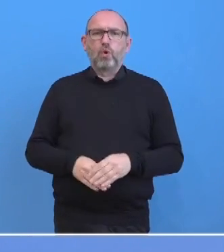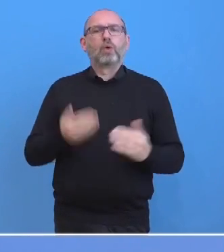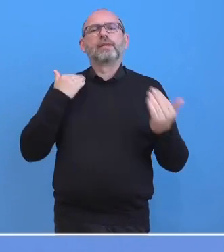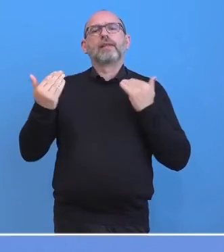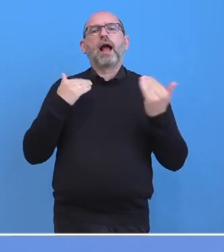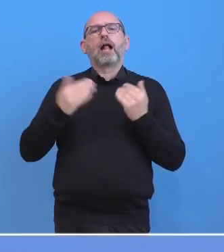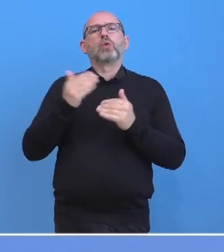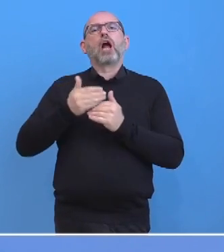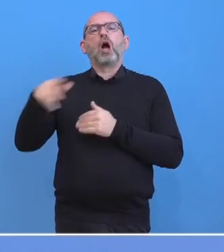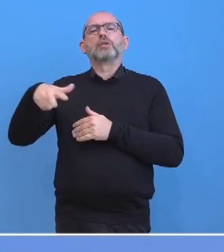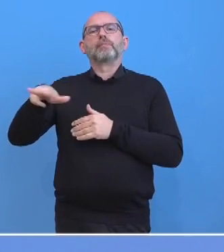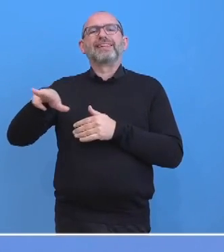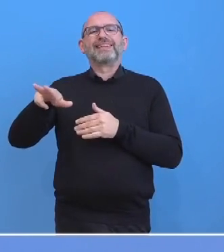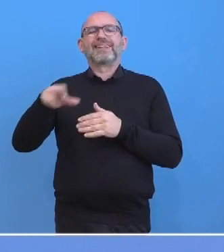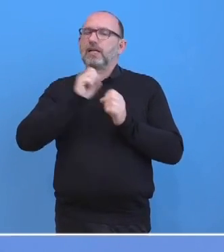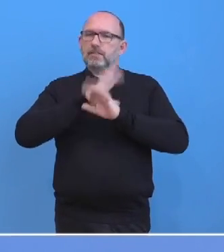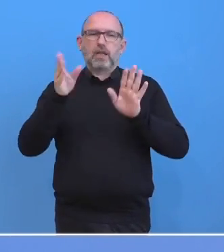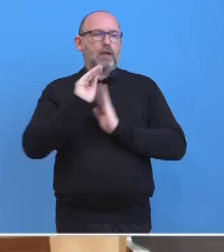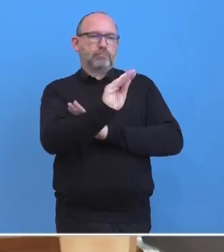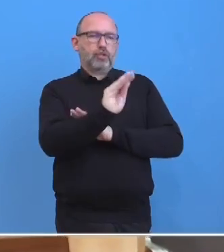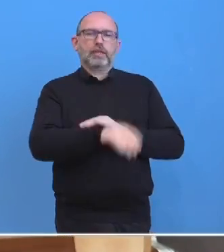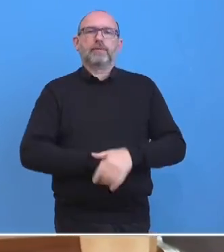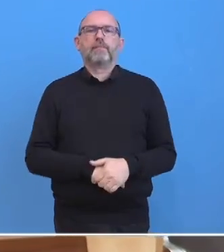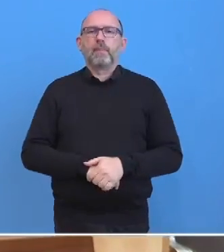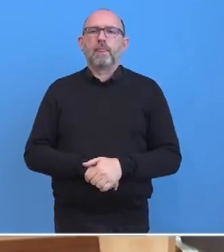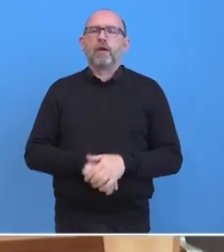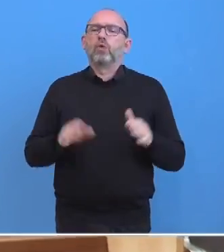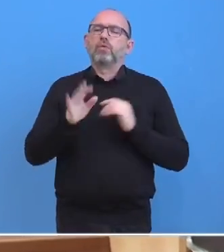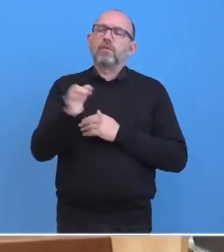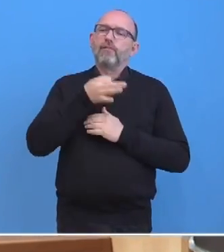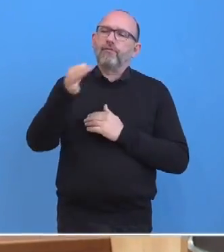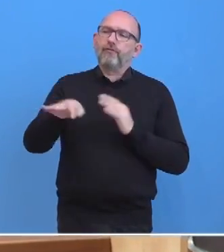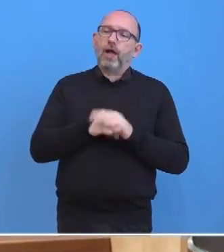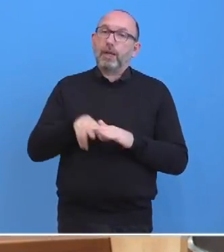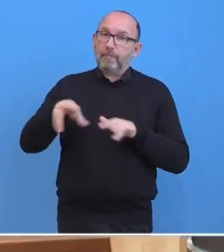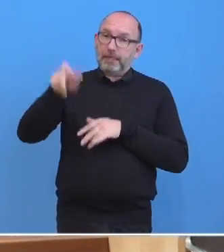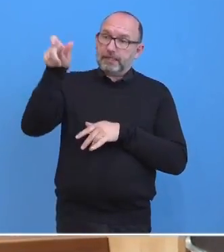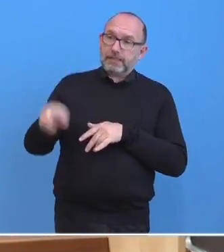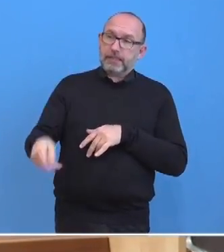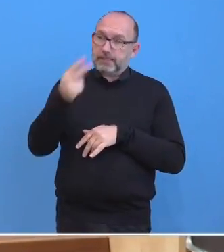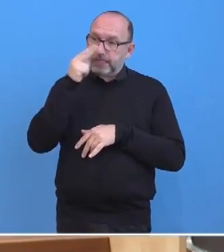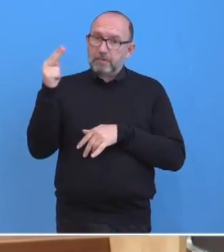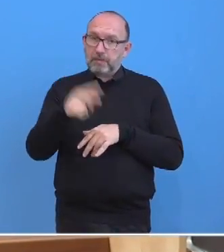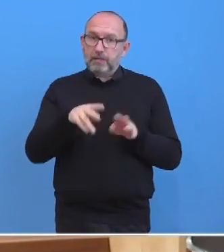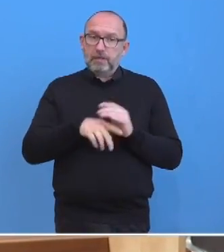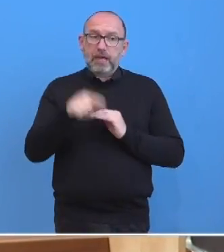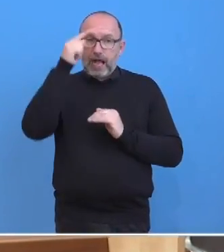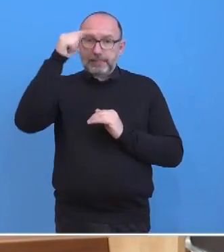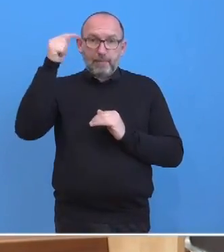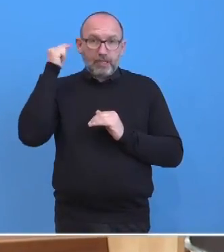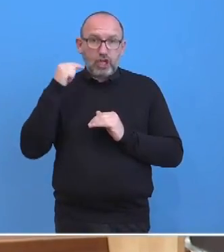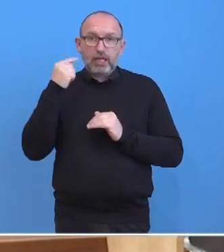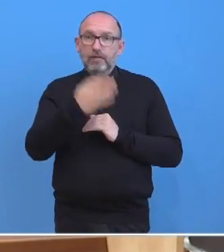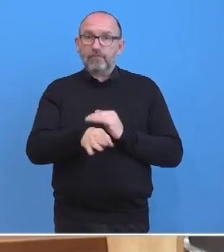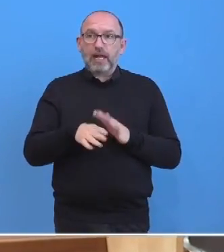in dem Telefonat noch einmal dargelegt. Eine kurze Nachfrage. Sah der Minister irgendwelche Ansätze, Aserbaidschan doch zu